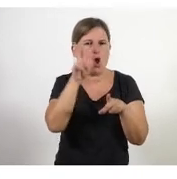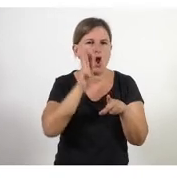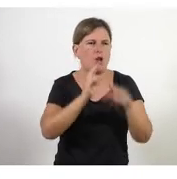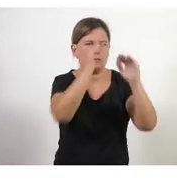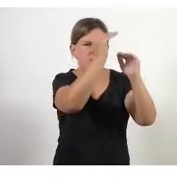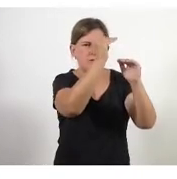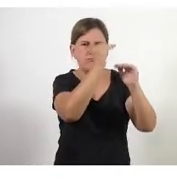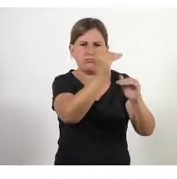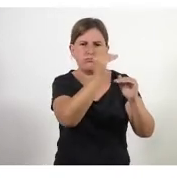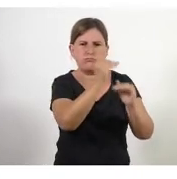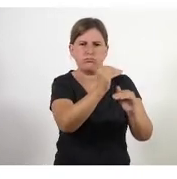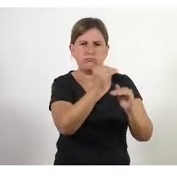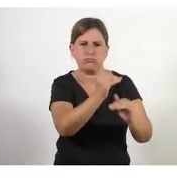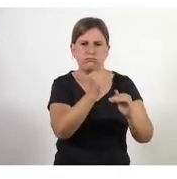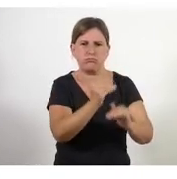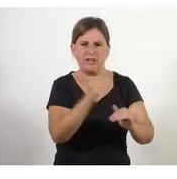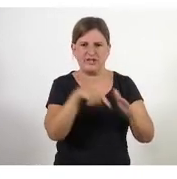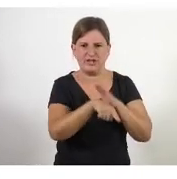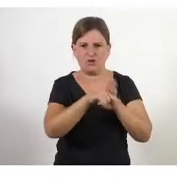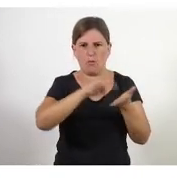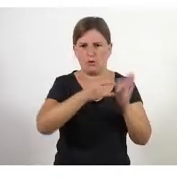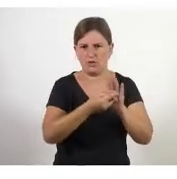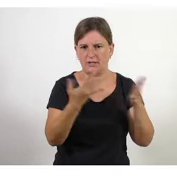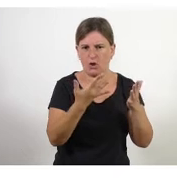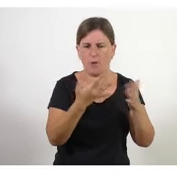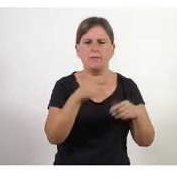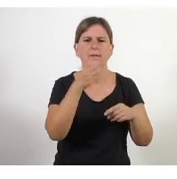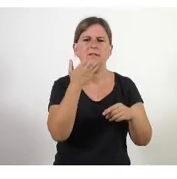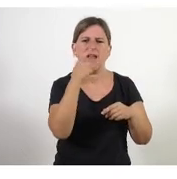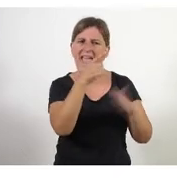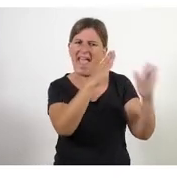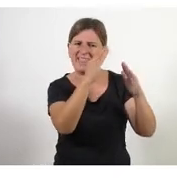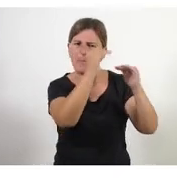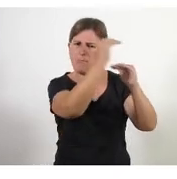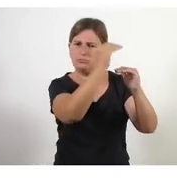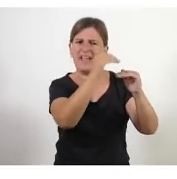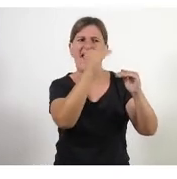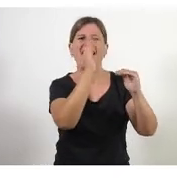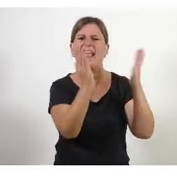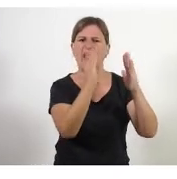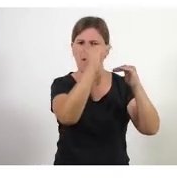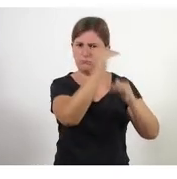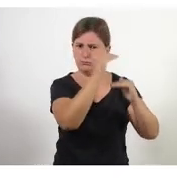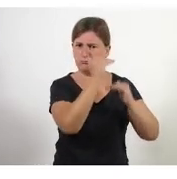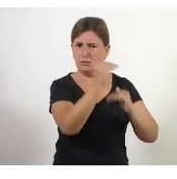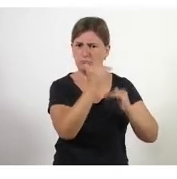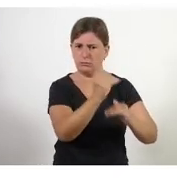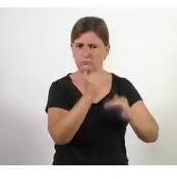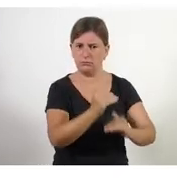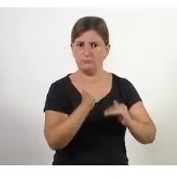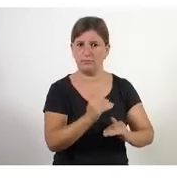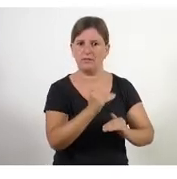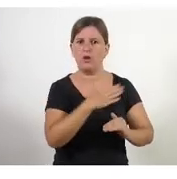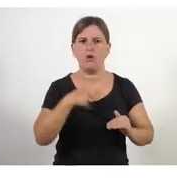aquesta gestió tradicional de projectes de digue'm què faràs amb aquesta etapa què faràs amb aquesta etapa què faràs amb aquesta etapa això és